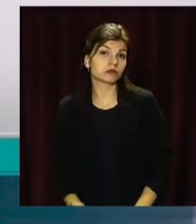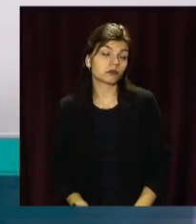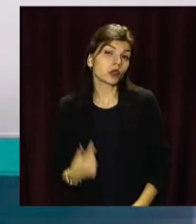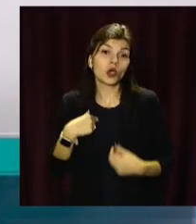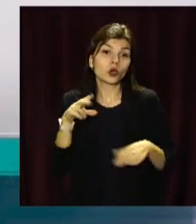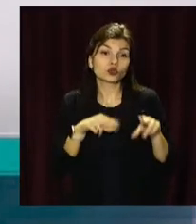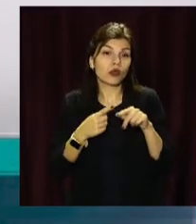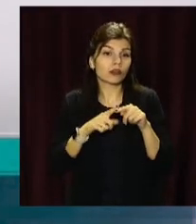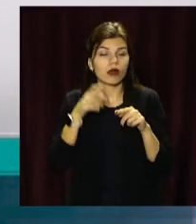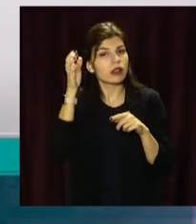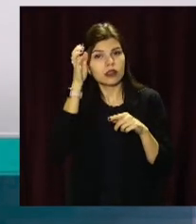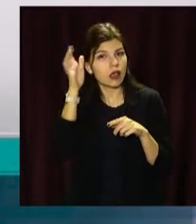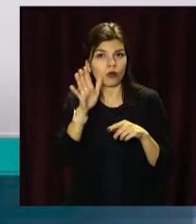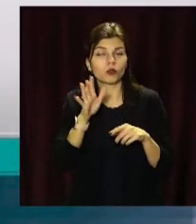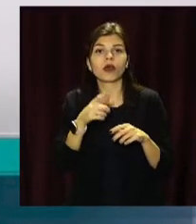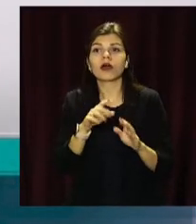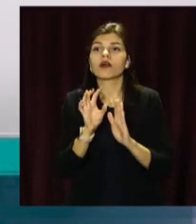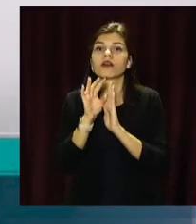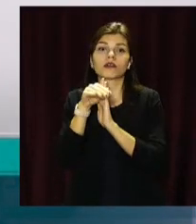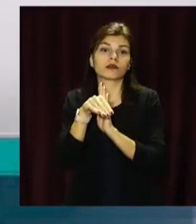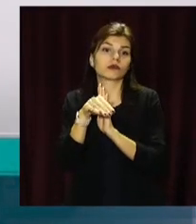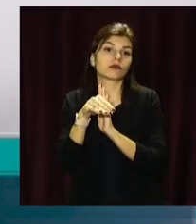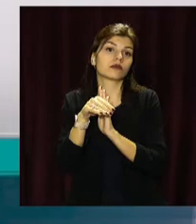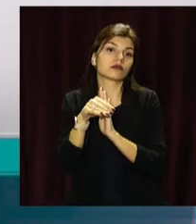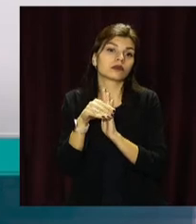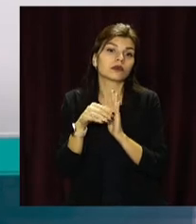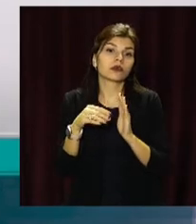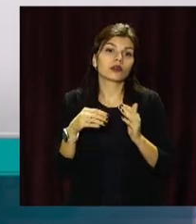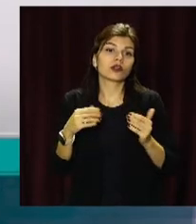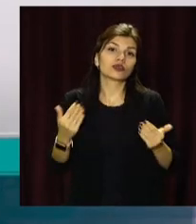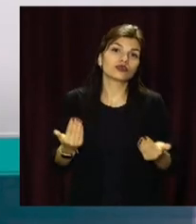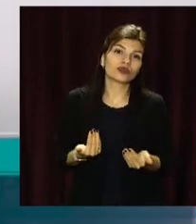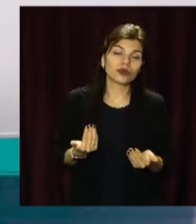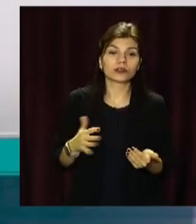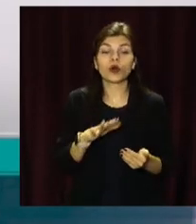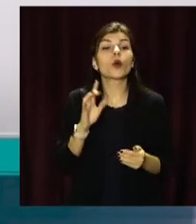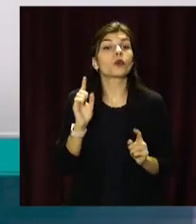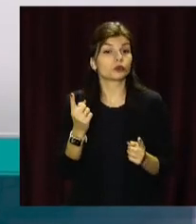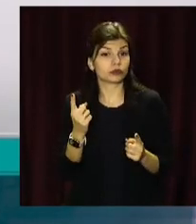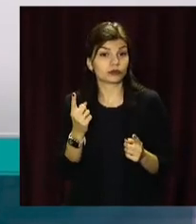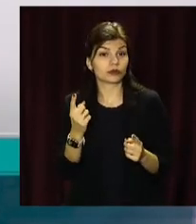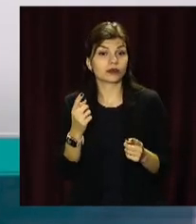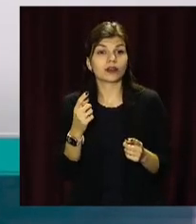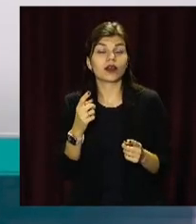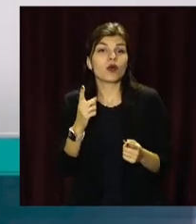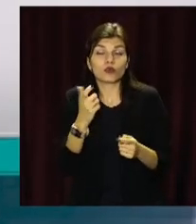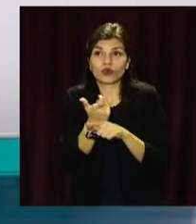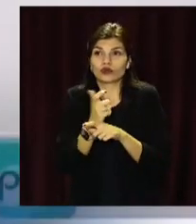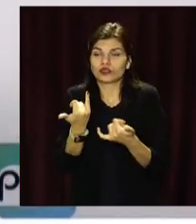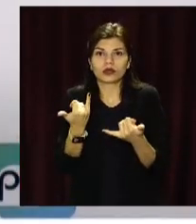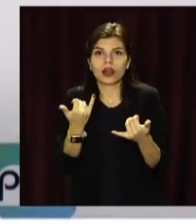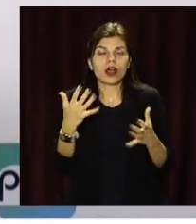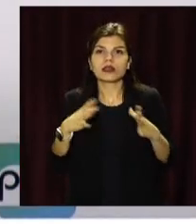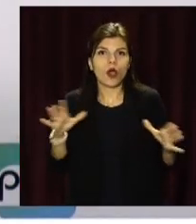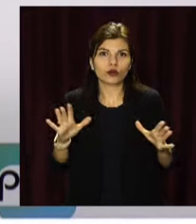зовсім розумно інвестувати в нерухомість, теж комерційну або жилу, не важливо. Тому що ринок слишком непредсказуєм, але